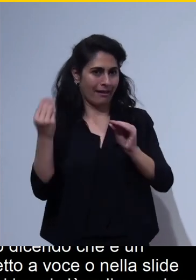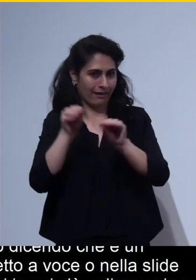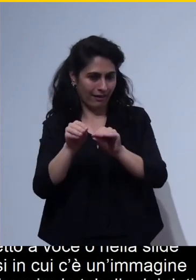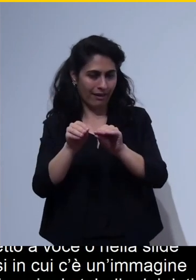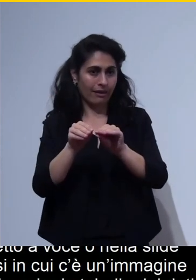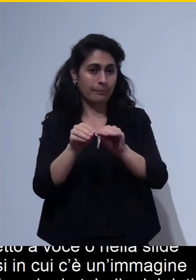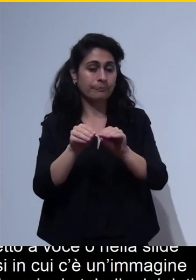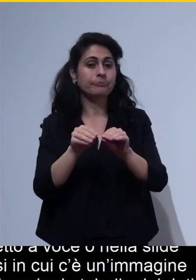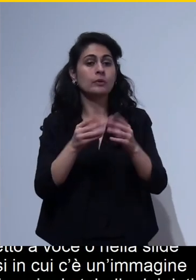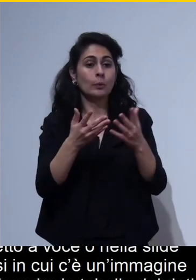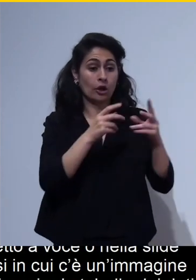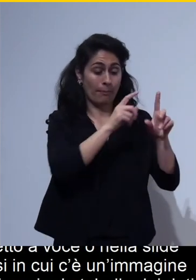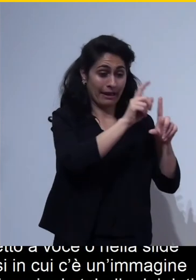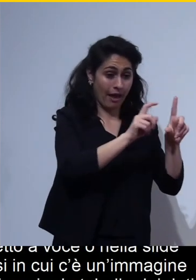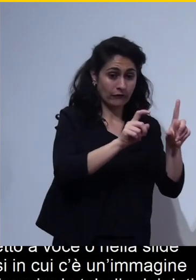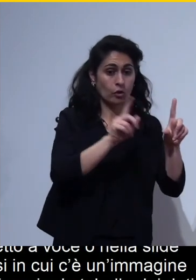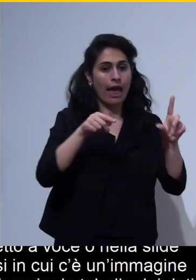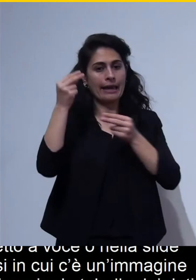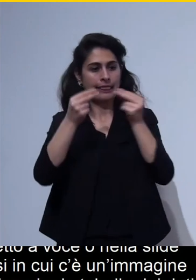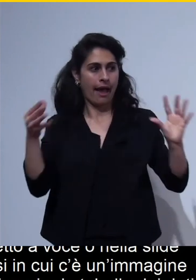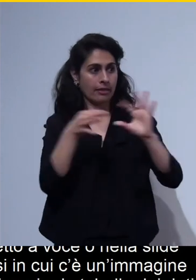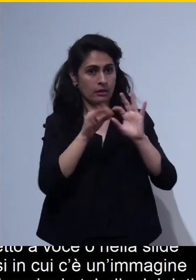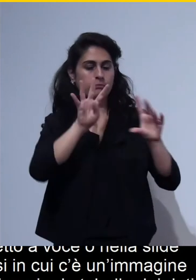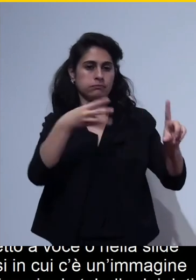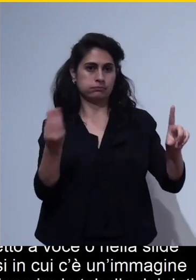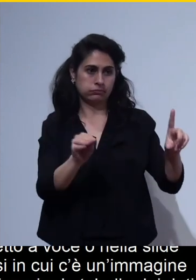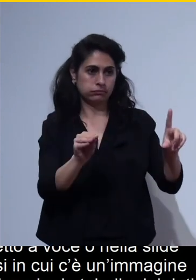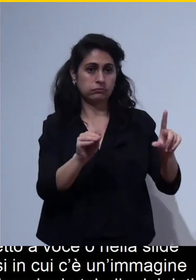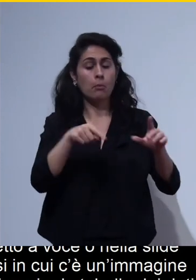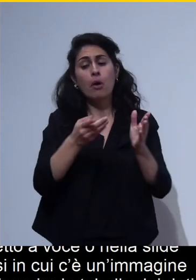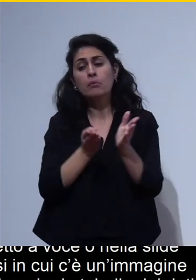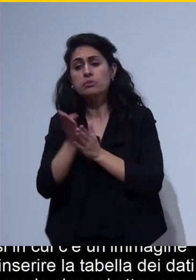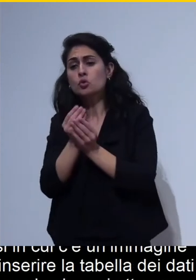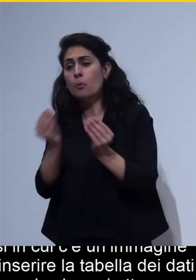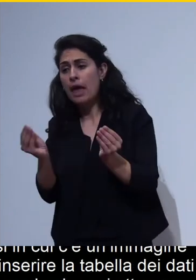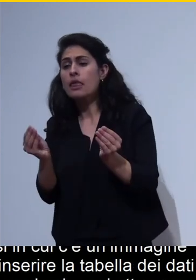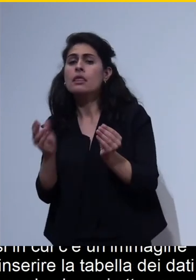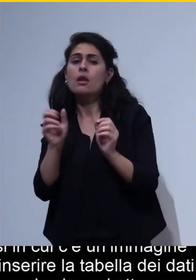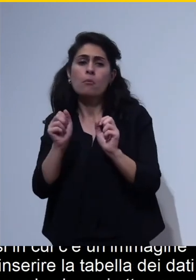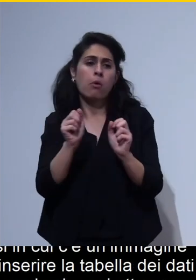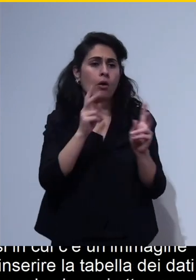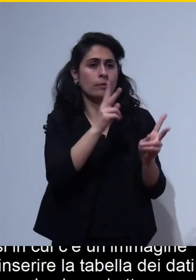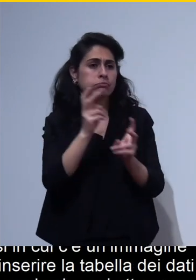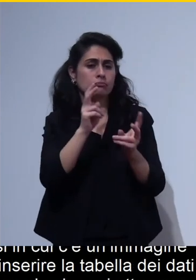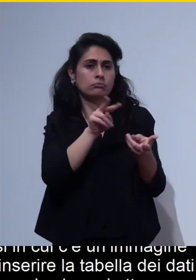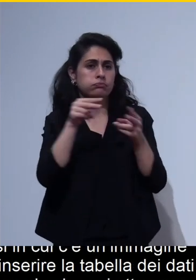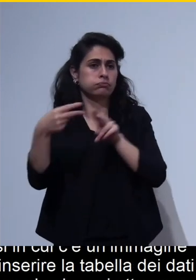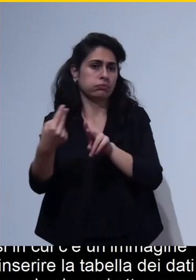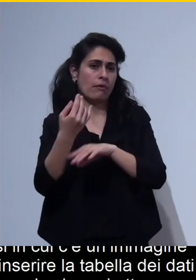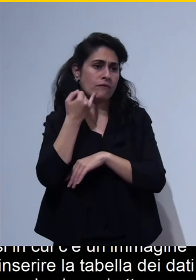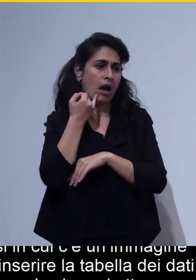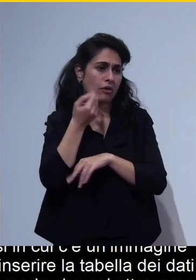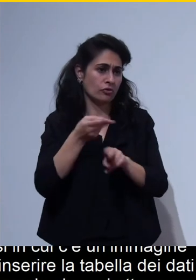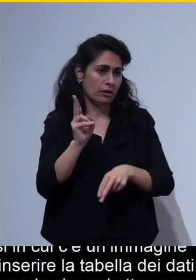generano il grafico in modo che poi attraverso altri strumenti potrebbe essere la stampa tattile potrebbe essere la sonnificazione potrebbero essere molte altre modalità